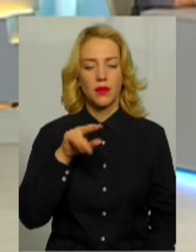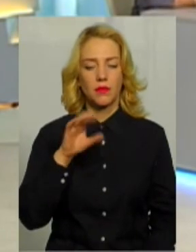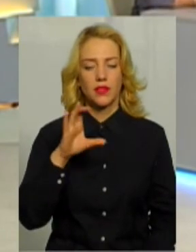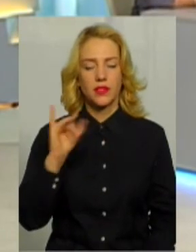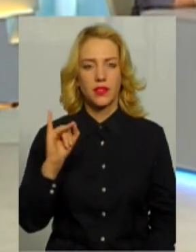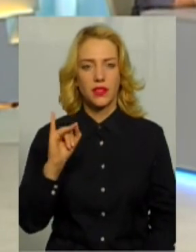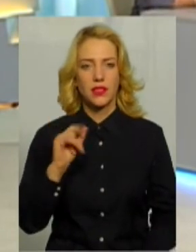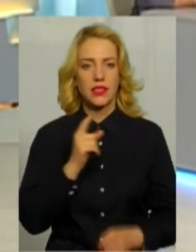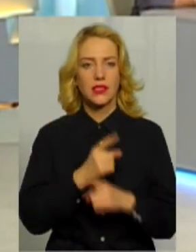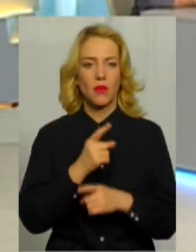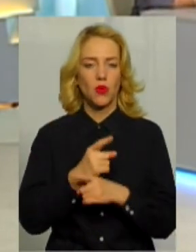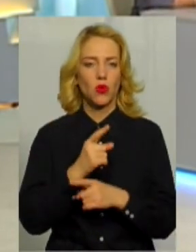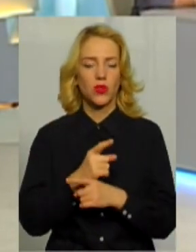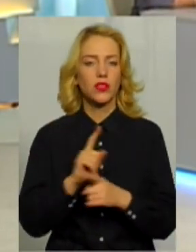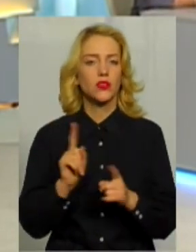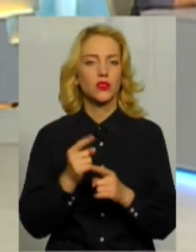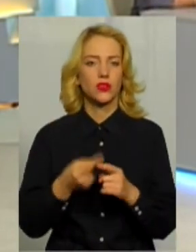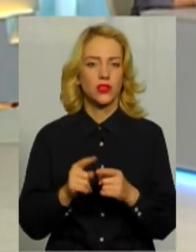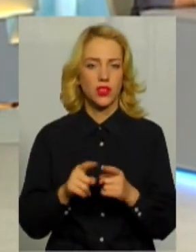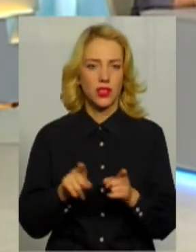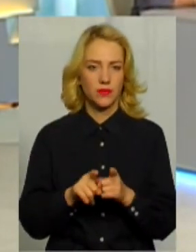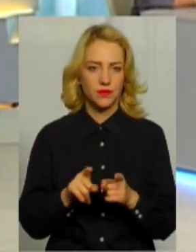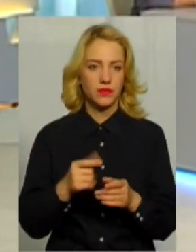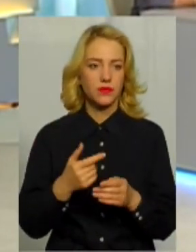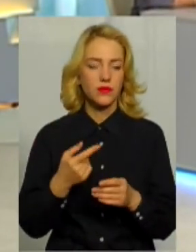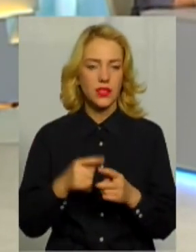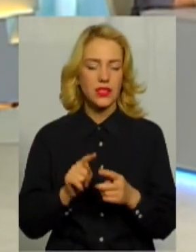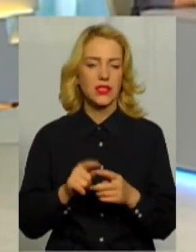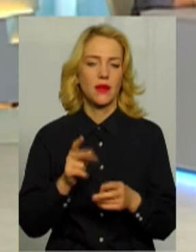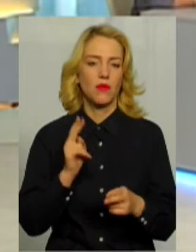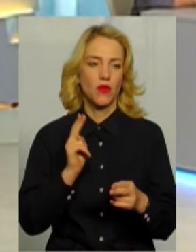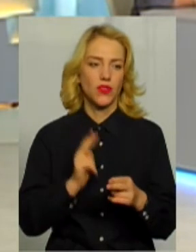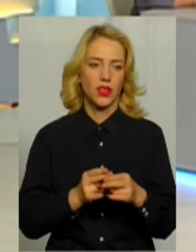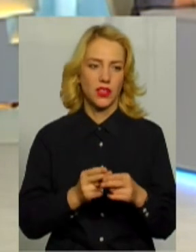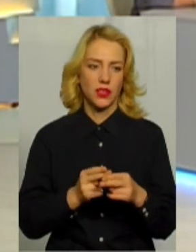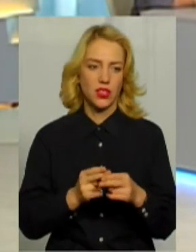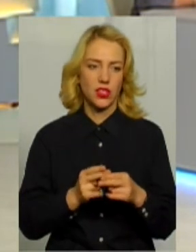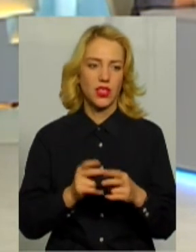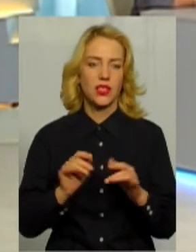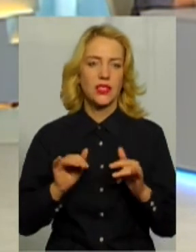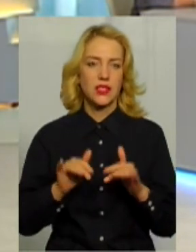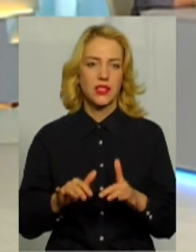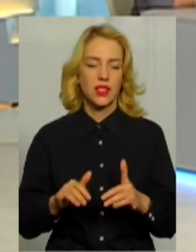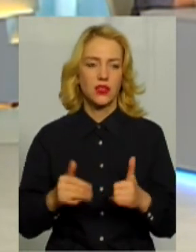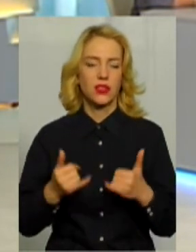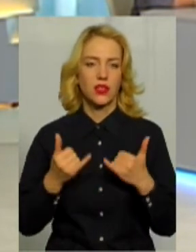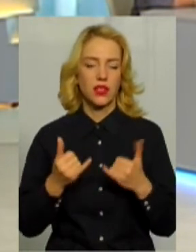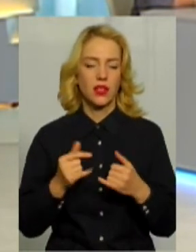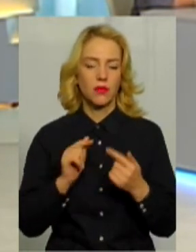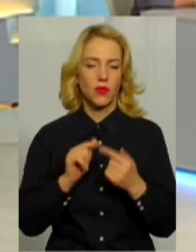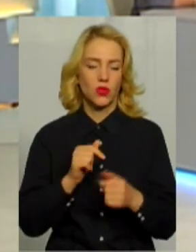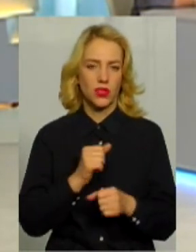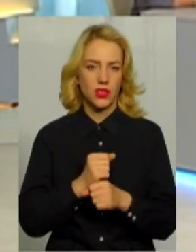Заборонні приписи є одним з таких профілактичних заходів для протидії